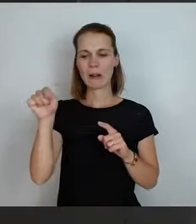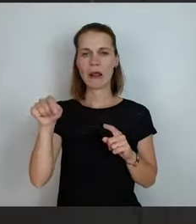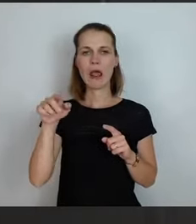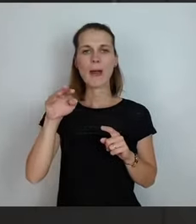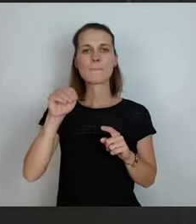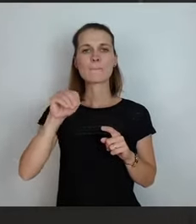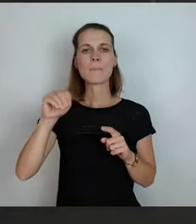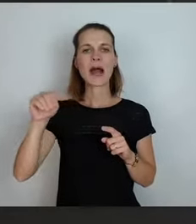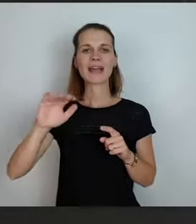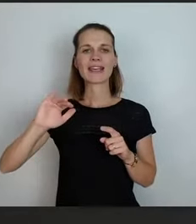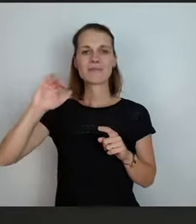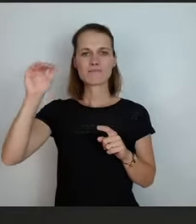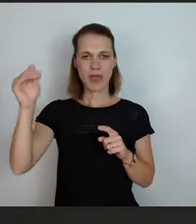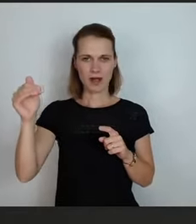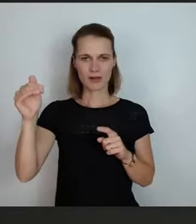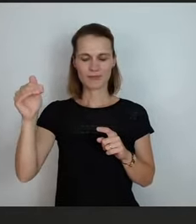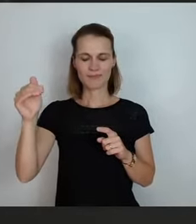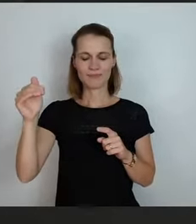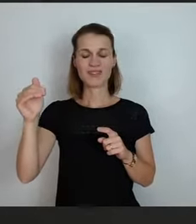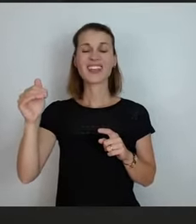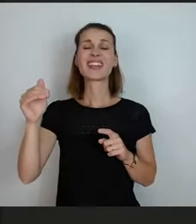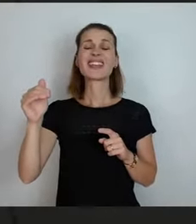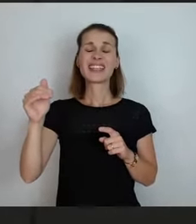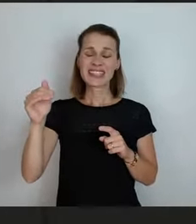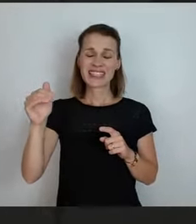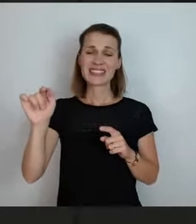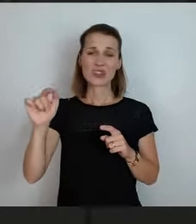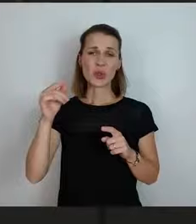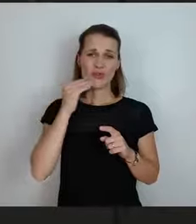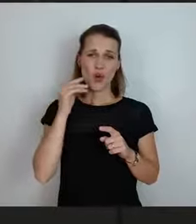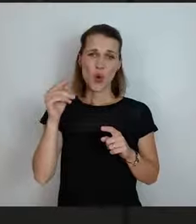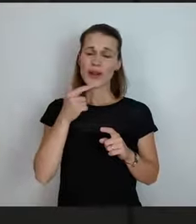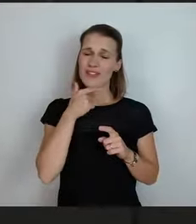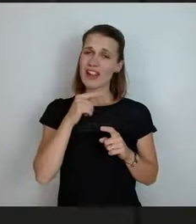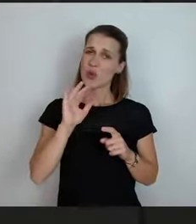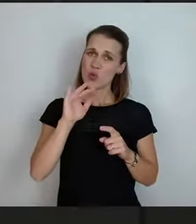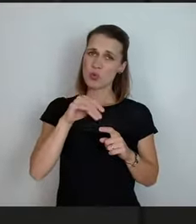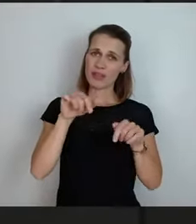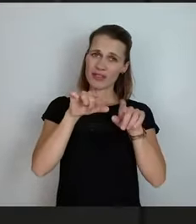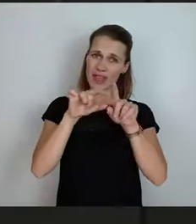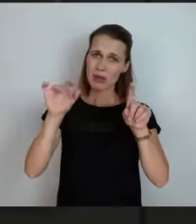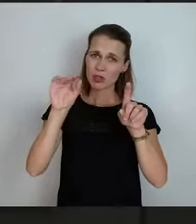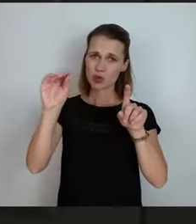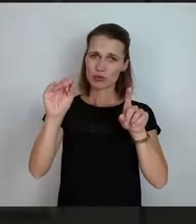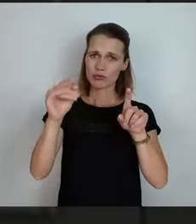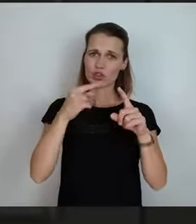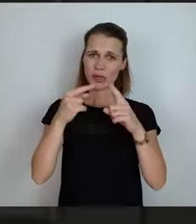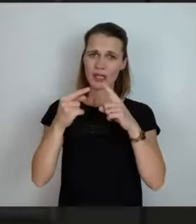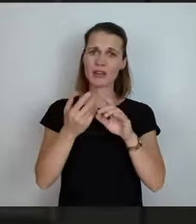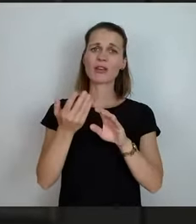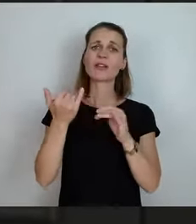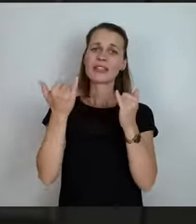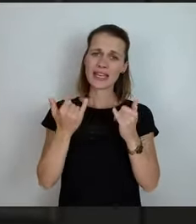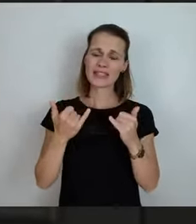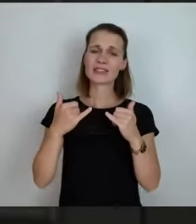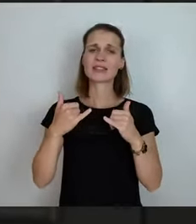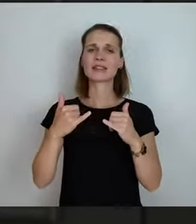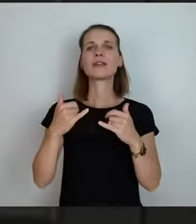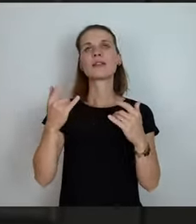mehr über die Zukunft sprechen. Wir haben ja zu Zeiten des Klimawandels und der